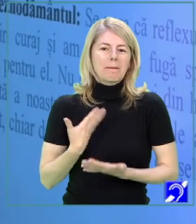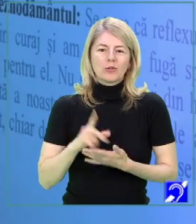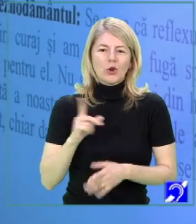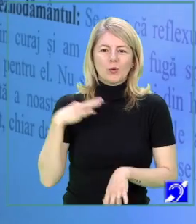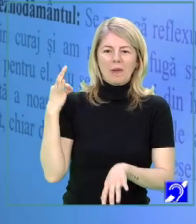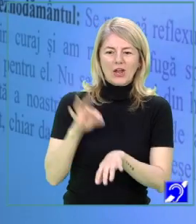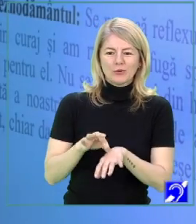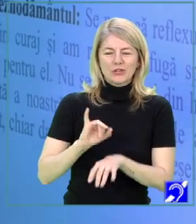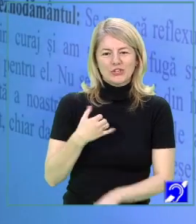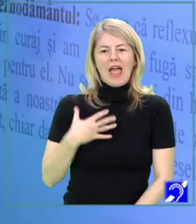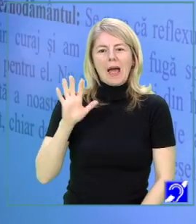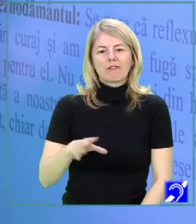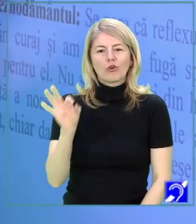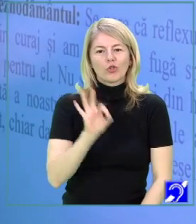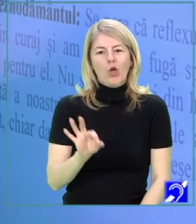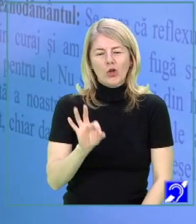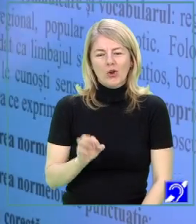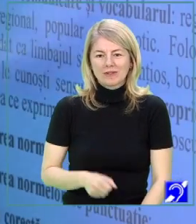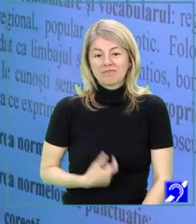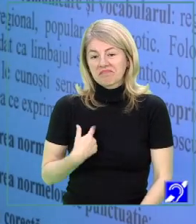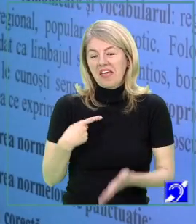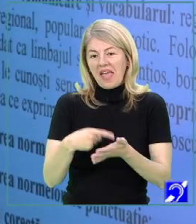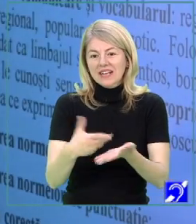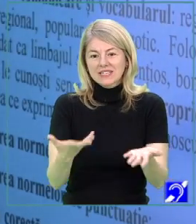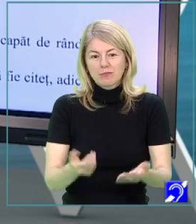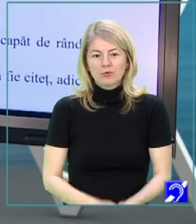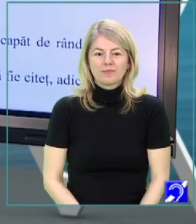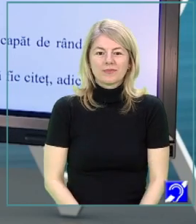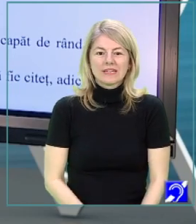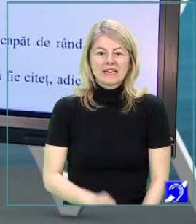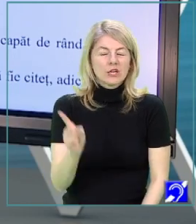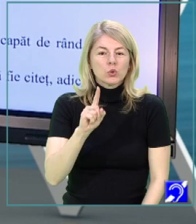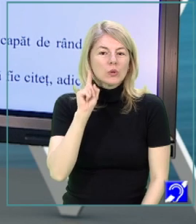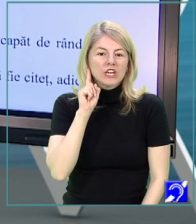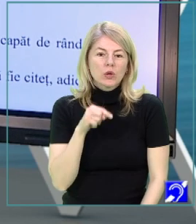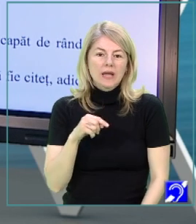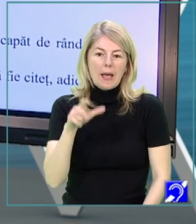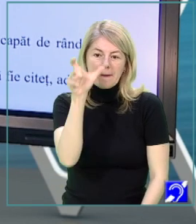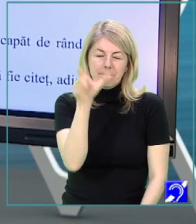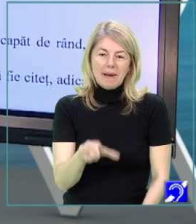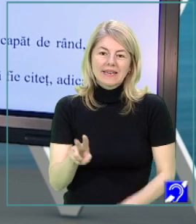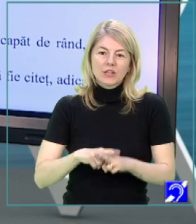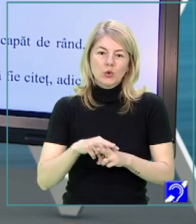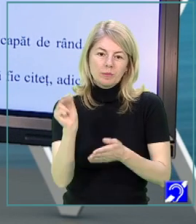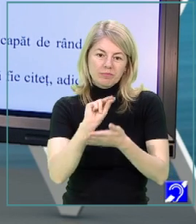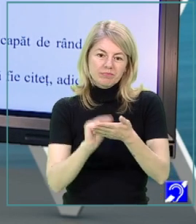norocos. Deci, iată un exemplu de compunere. Nu ignorați partea de redactare,